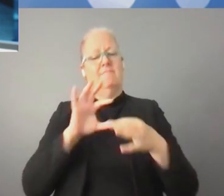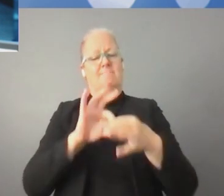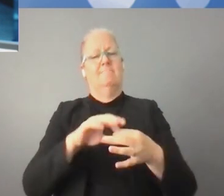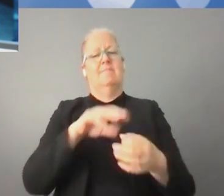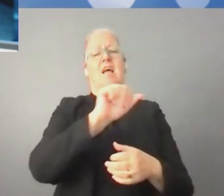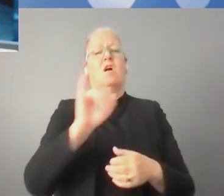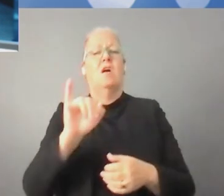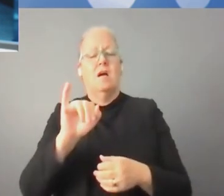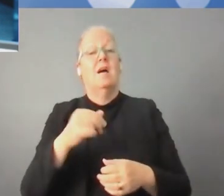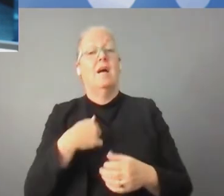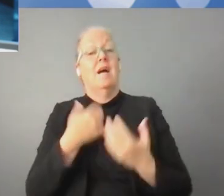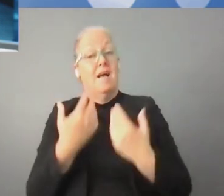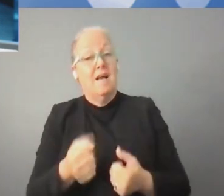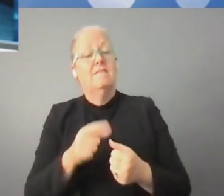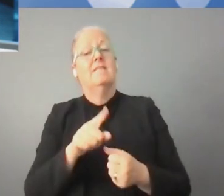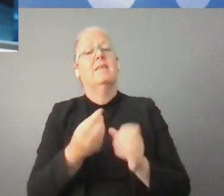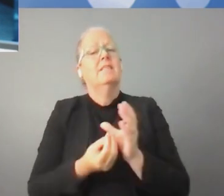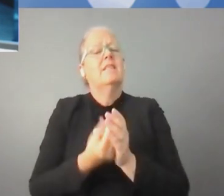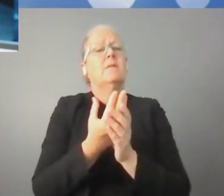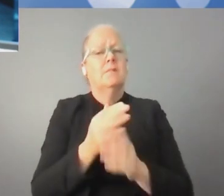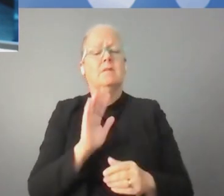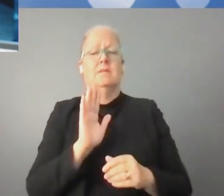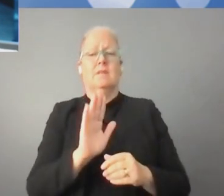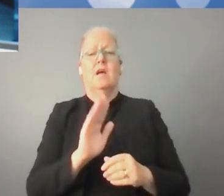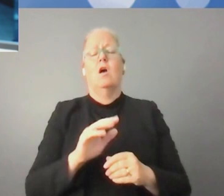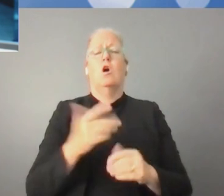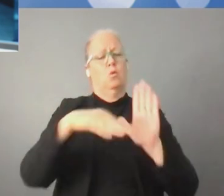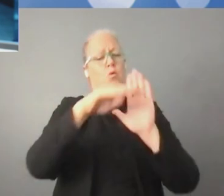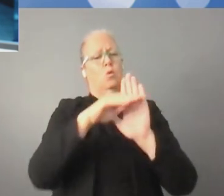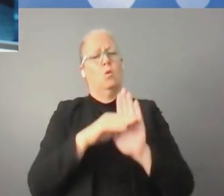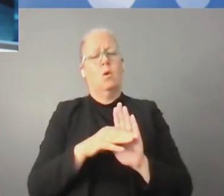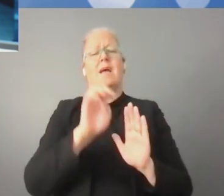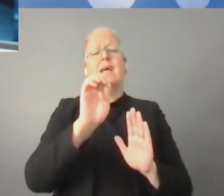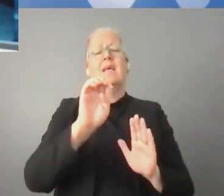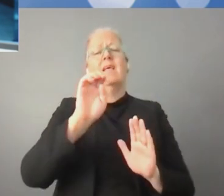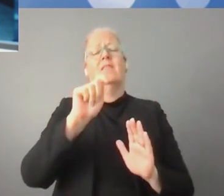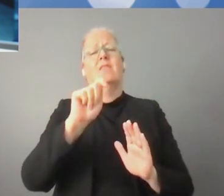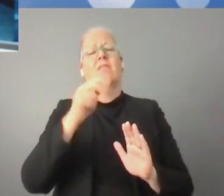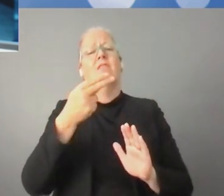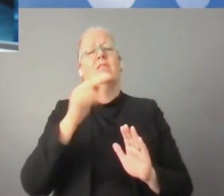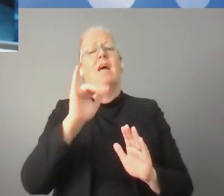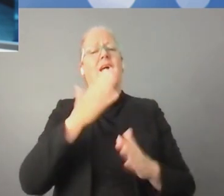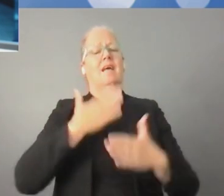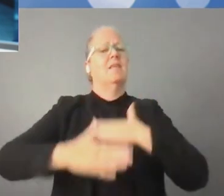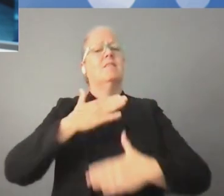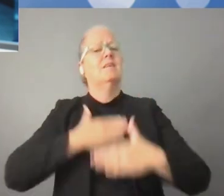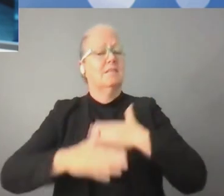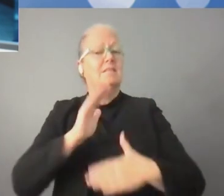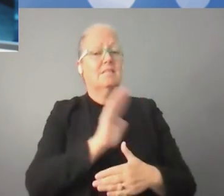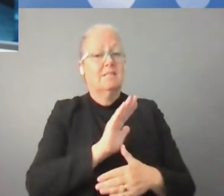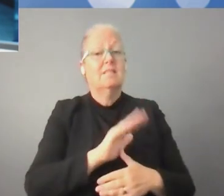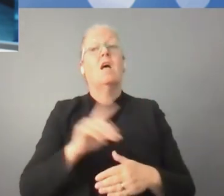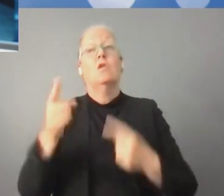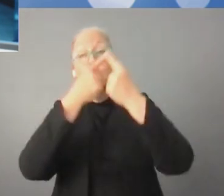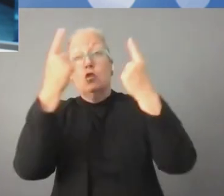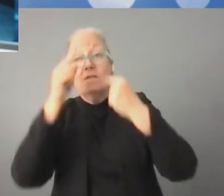الذي يضع في المركز الإنسان ويفيد المجتمع برماته. نحن اتبعنا قواعد